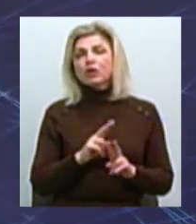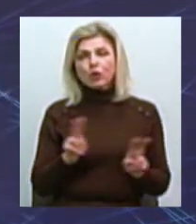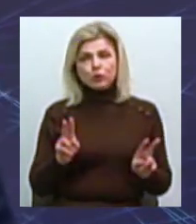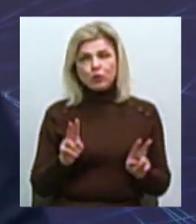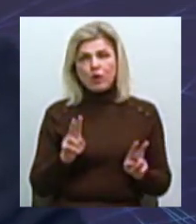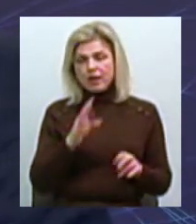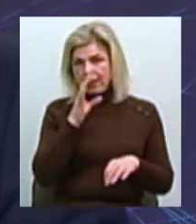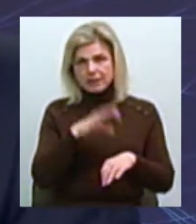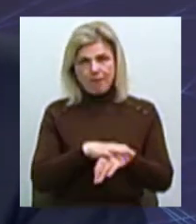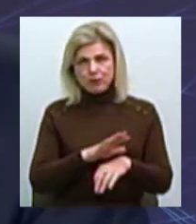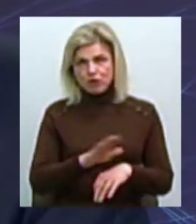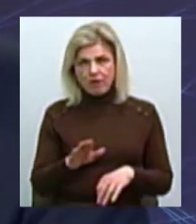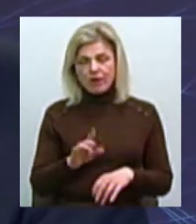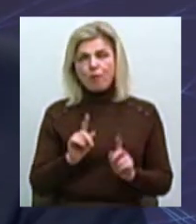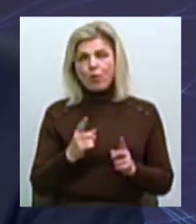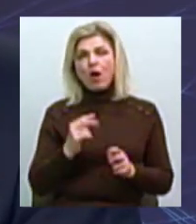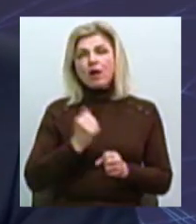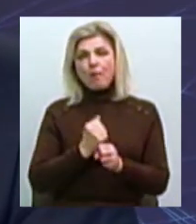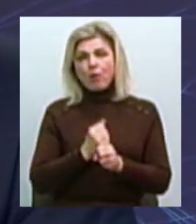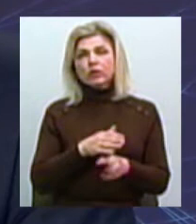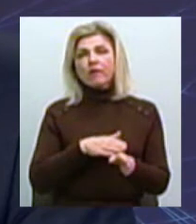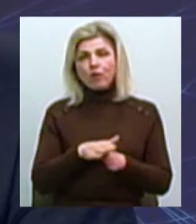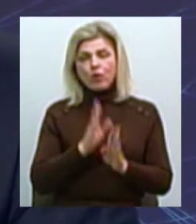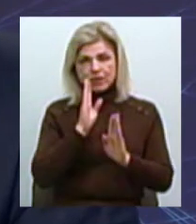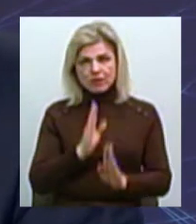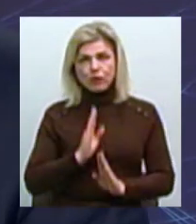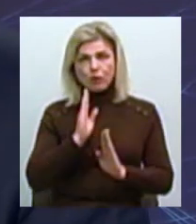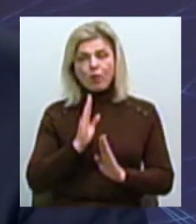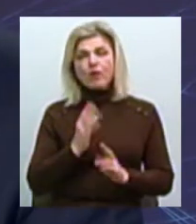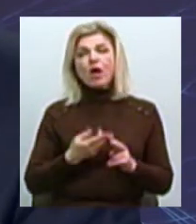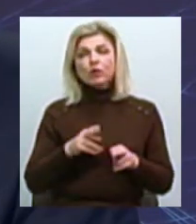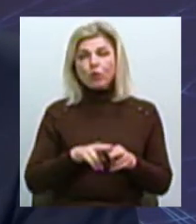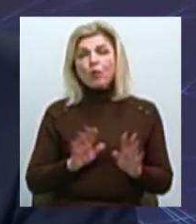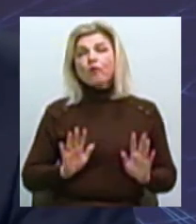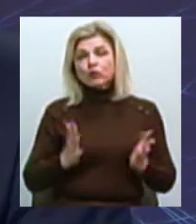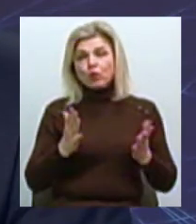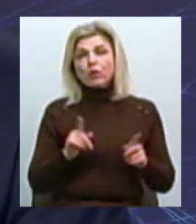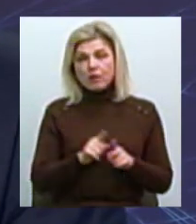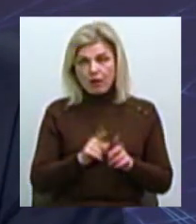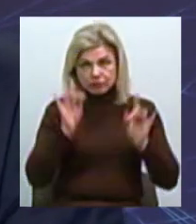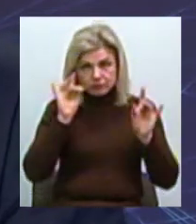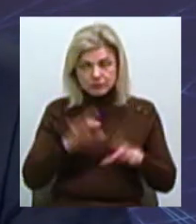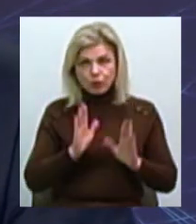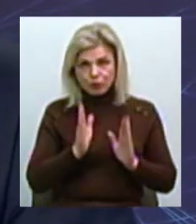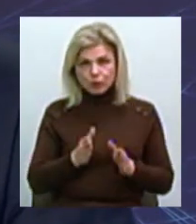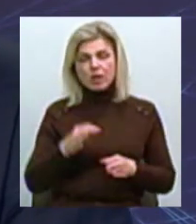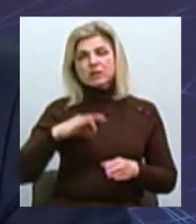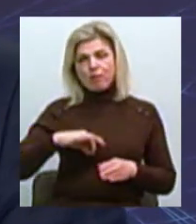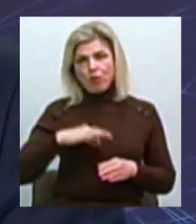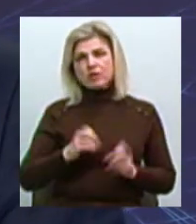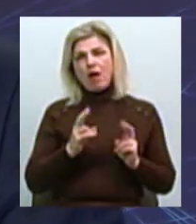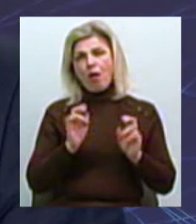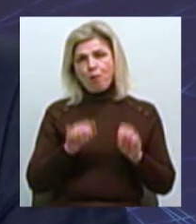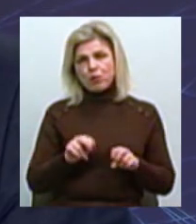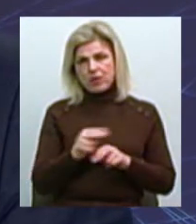це не замічав, оскільки робота виконувалась майже цілодобова Тому, якщо такі випадки будуть, вони будуть використані як можна быстро,